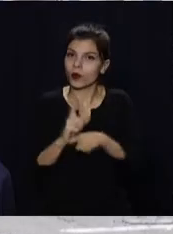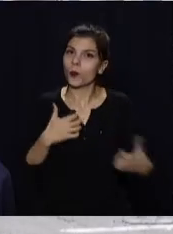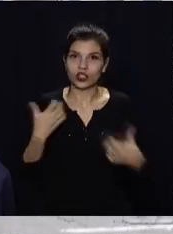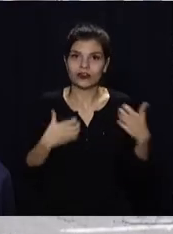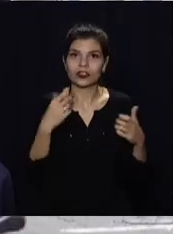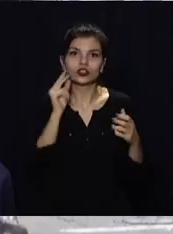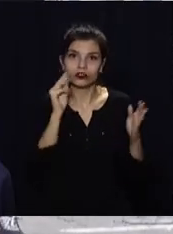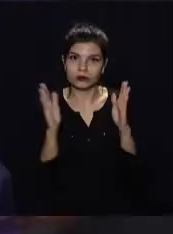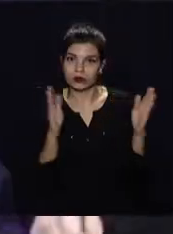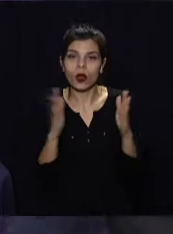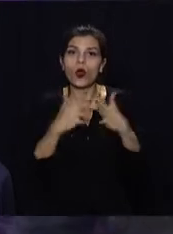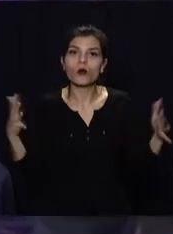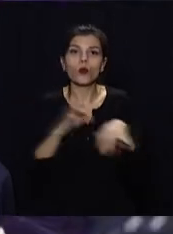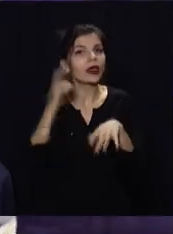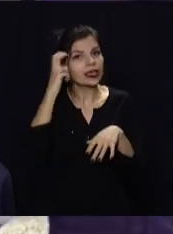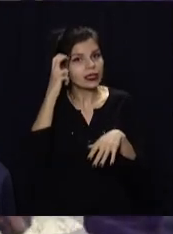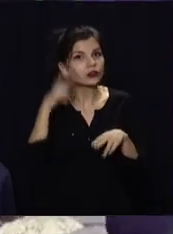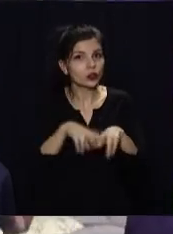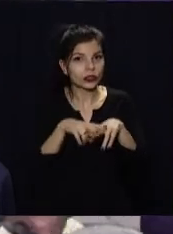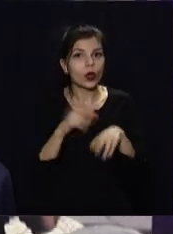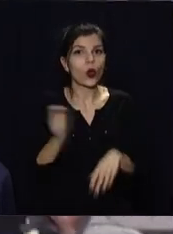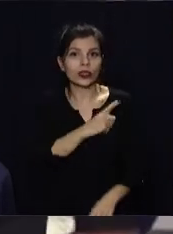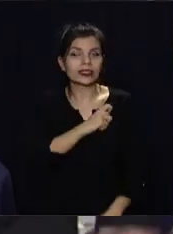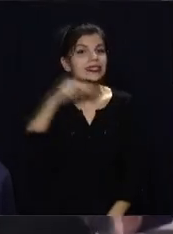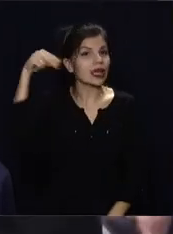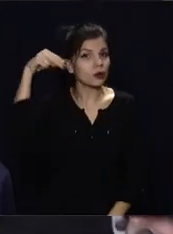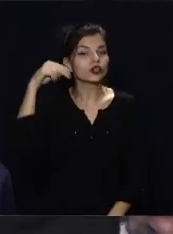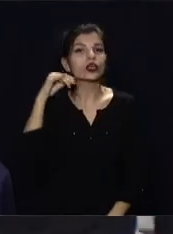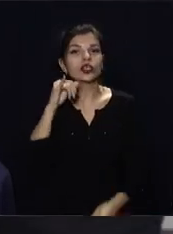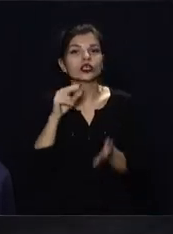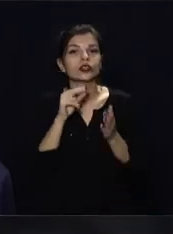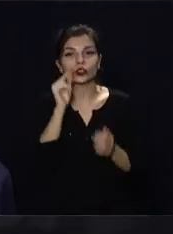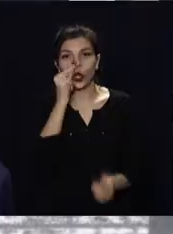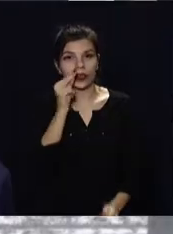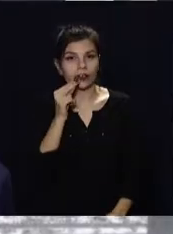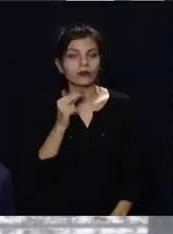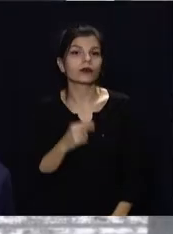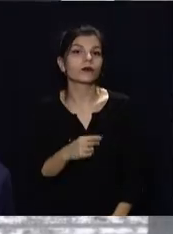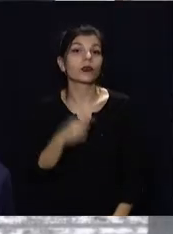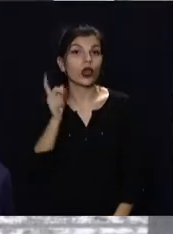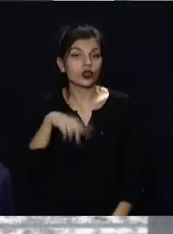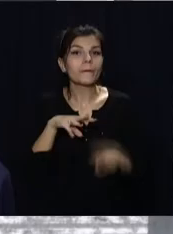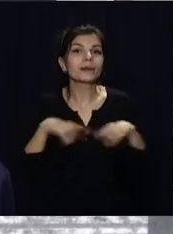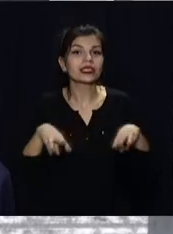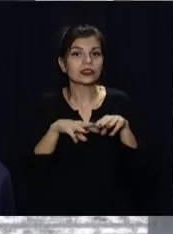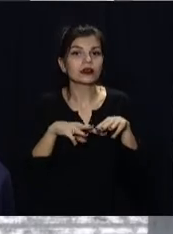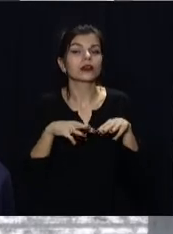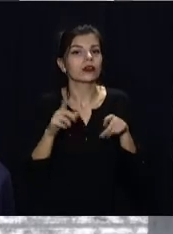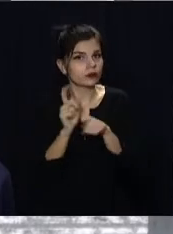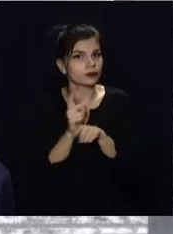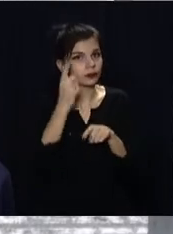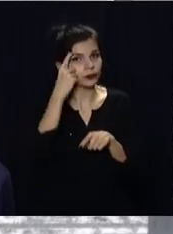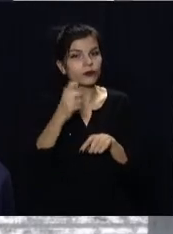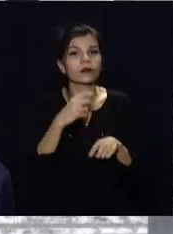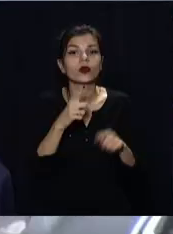більше, ніж у шпиталених, медиків непокоїть статистика. Найбільше хворих у столиці, Київській, Одеській, Запорізькій і Чернігівській областях.